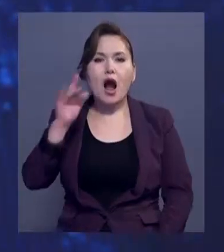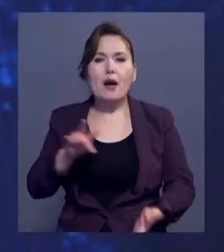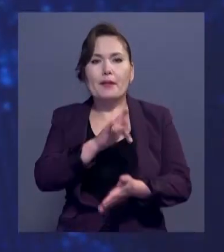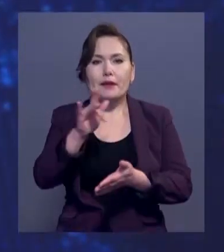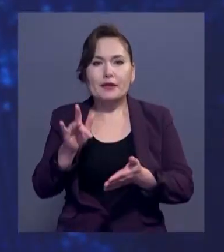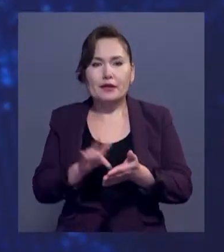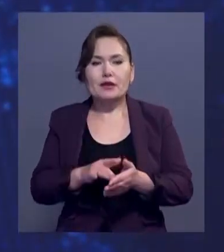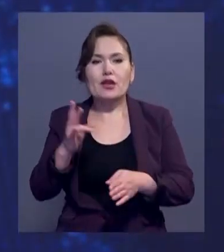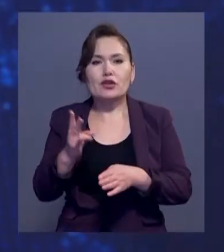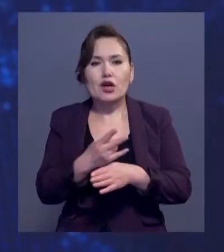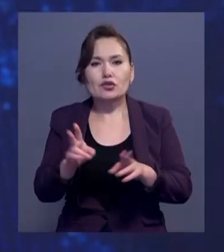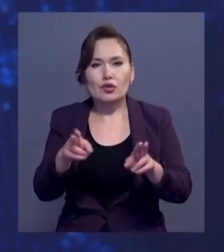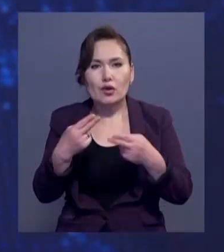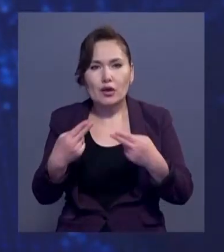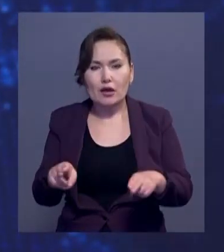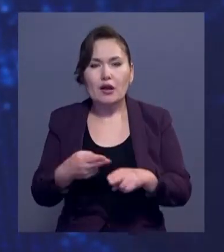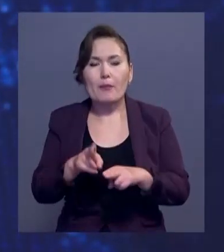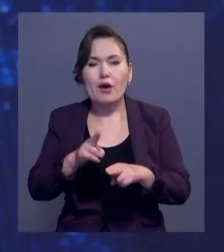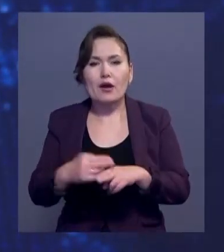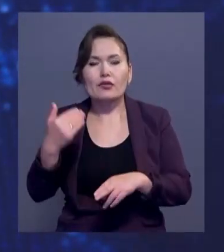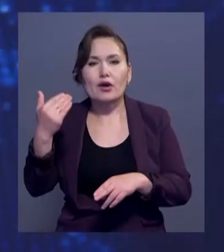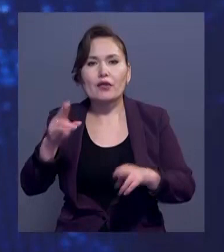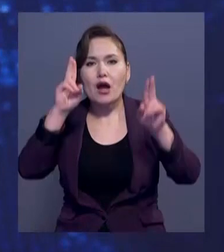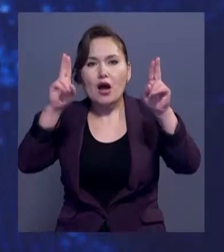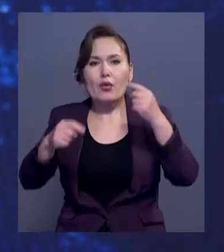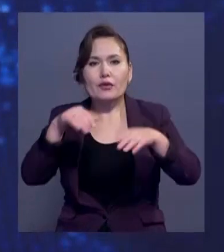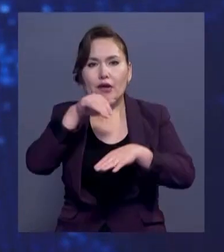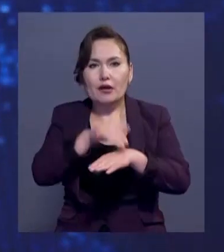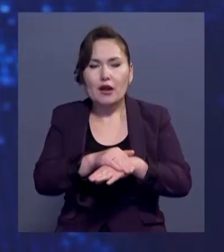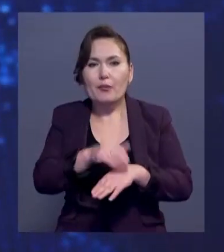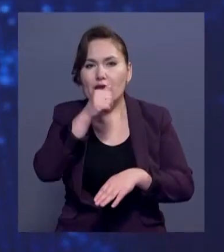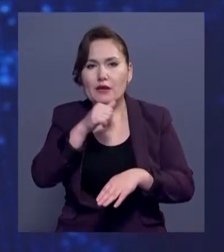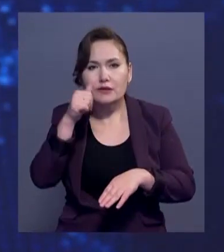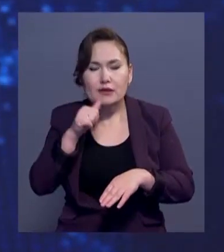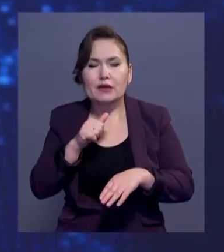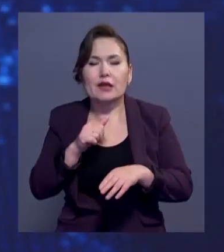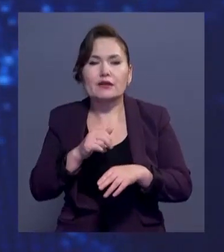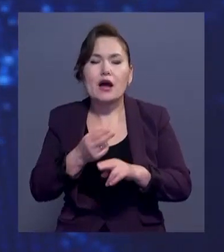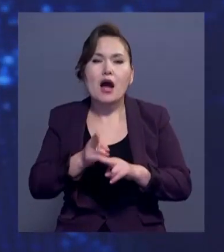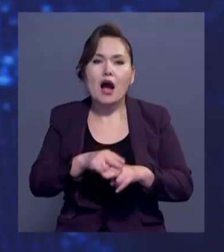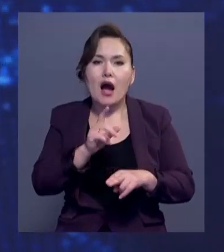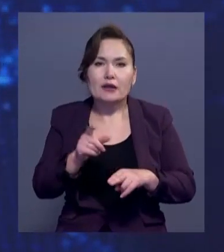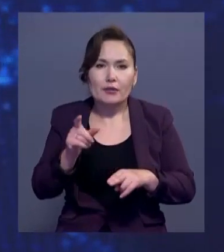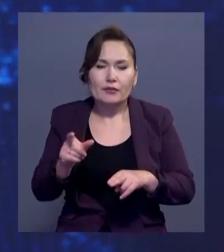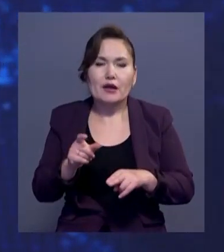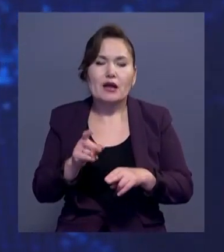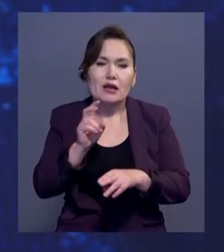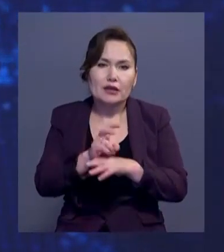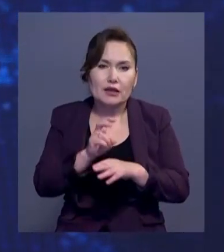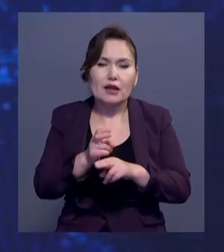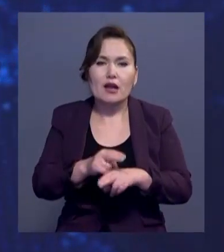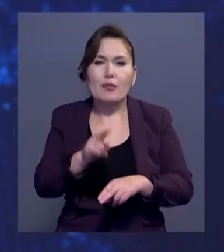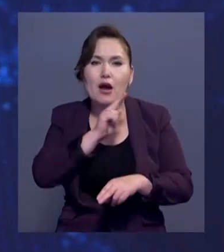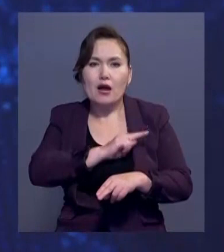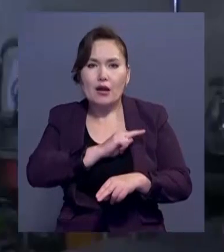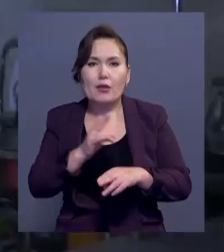Алматыдағы стриптиз клубтардың бірі түйім салынғанына ғарамастан келушілерге түнде де қызмет көрсеткен. Науырзбай